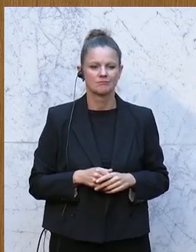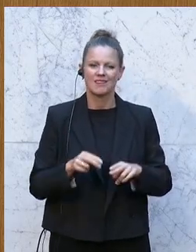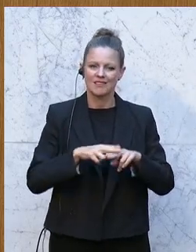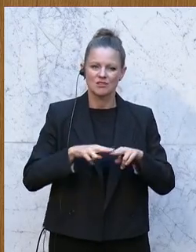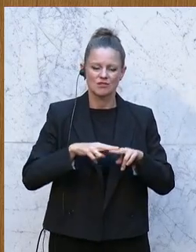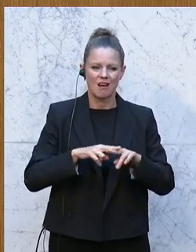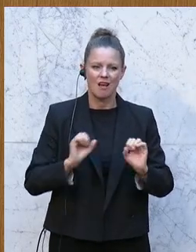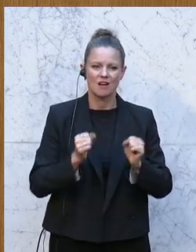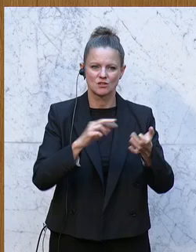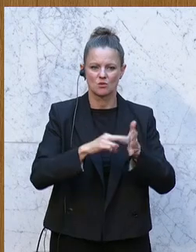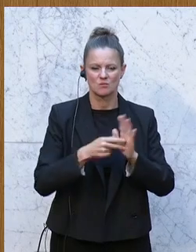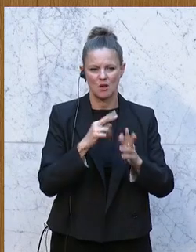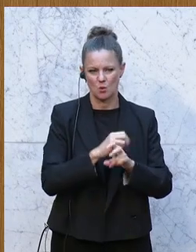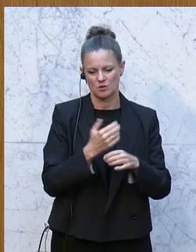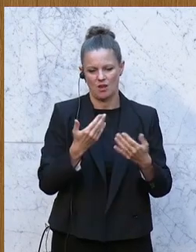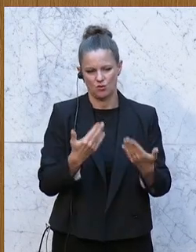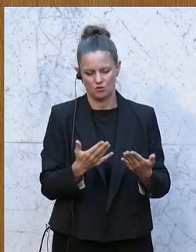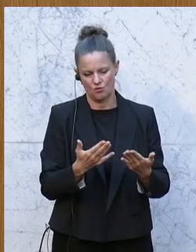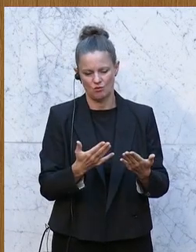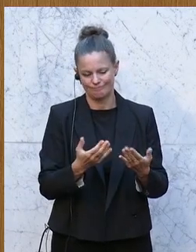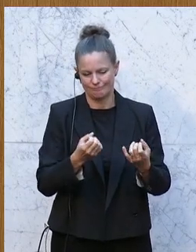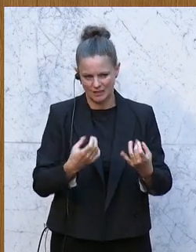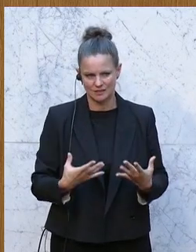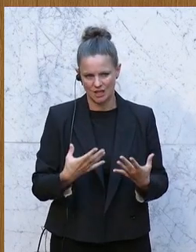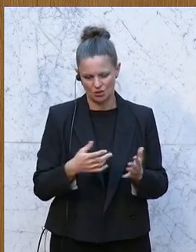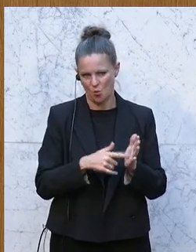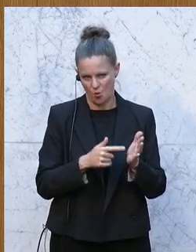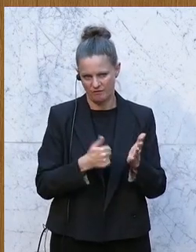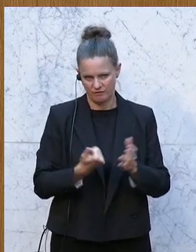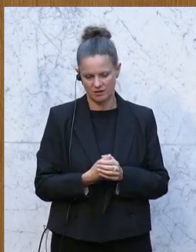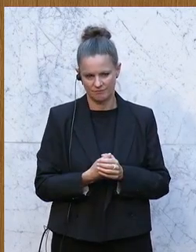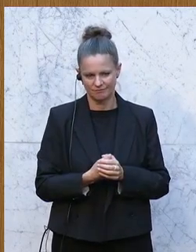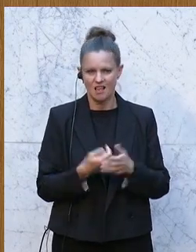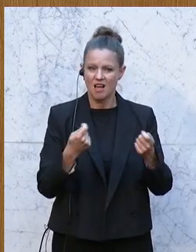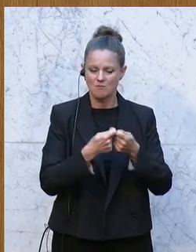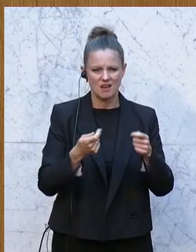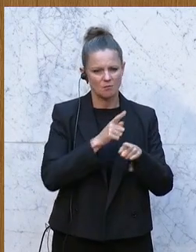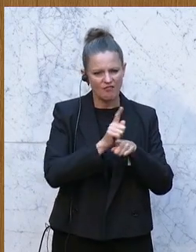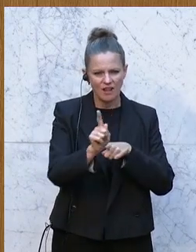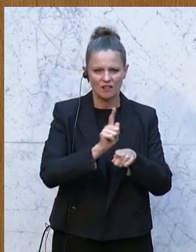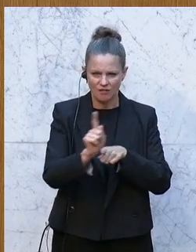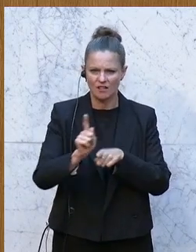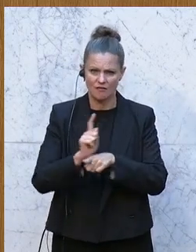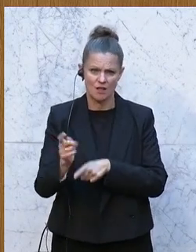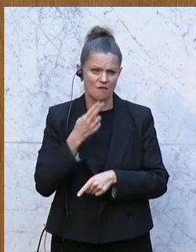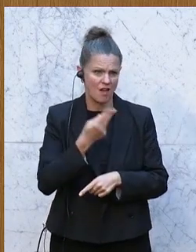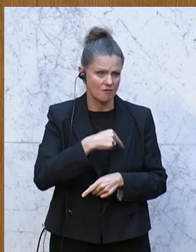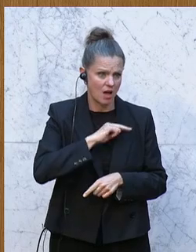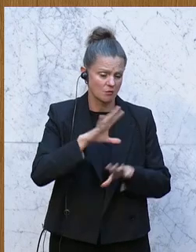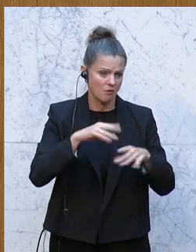Aktionsplänen in Österreich, fehlen einfach viele Maßnahmen und viele Zuständigkeiten.